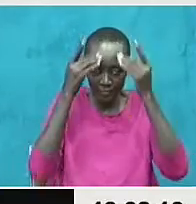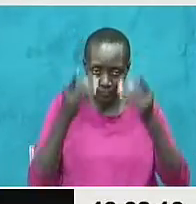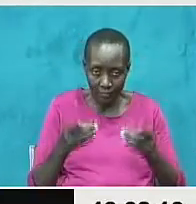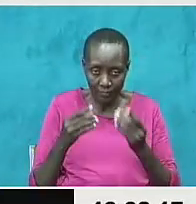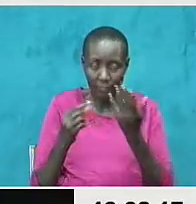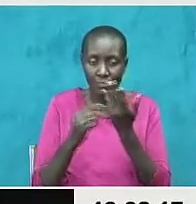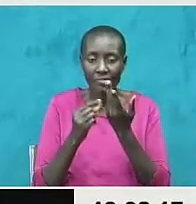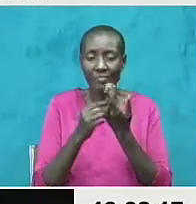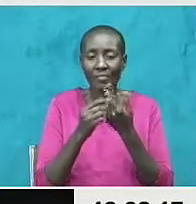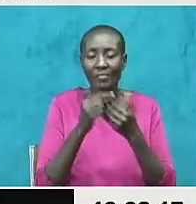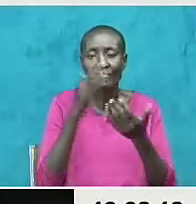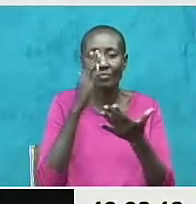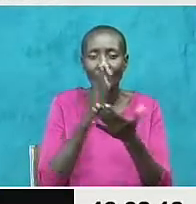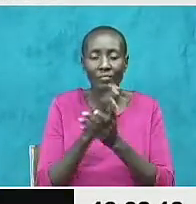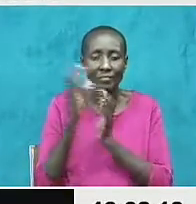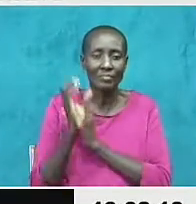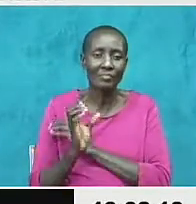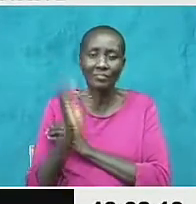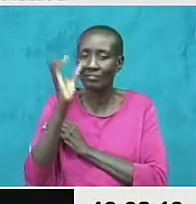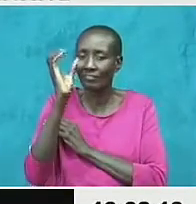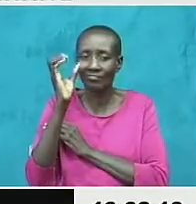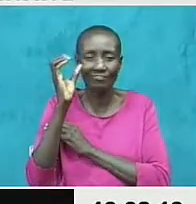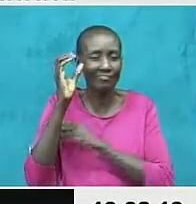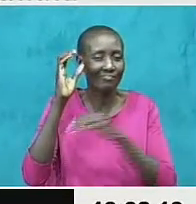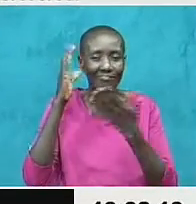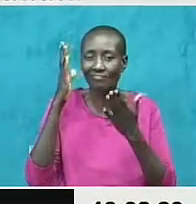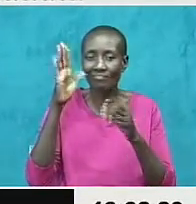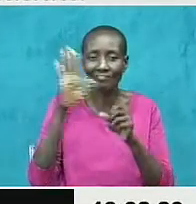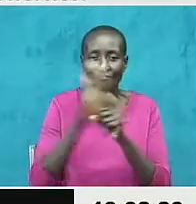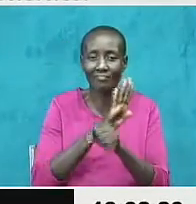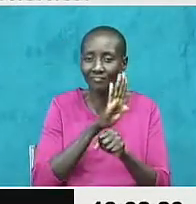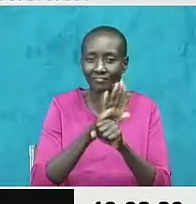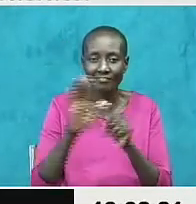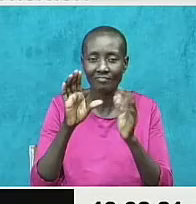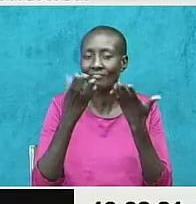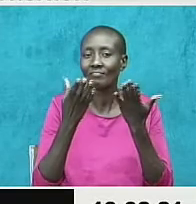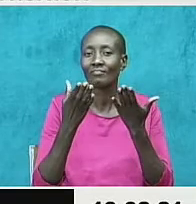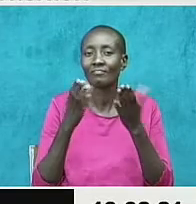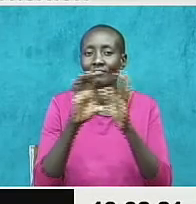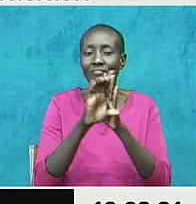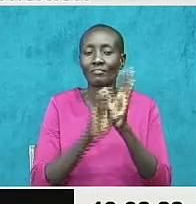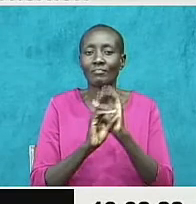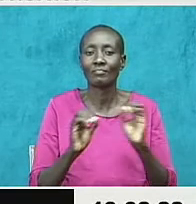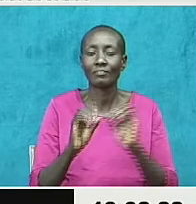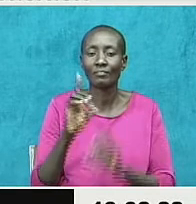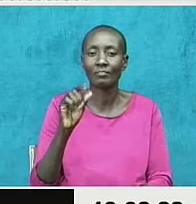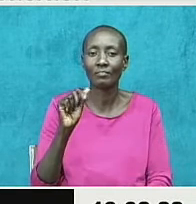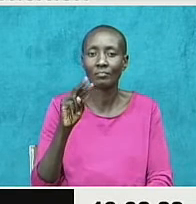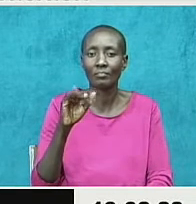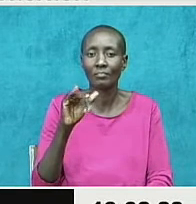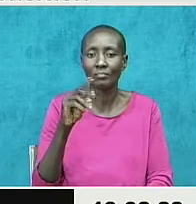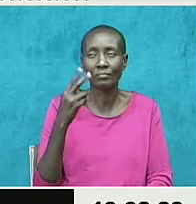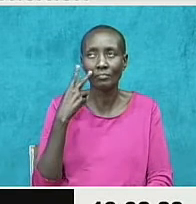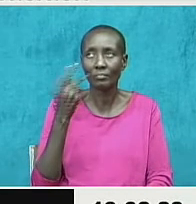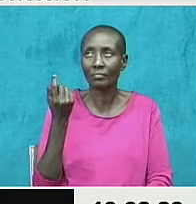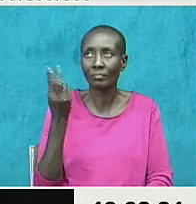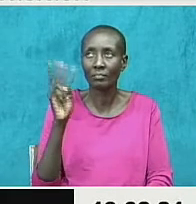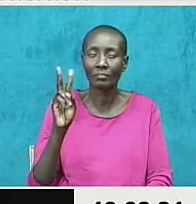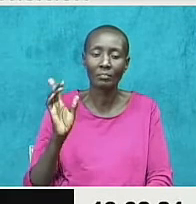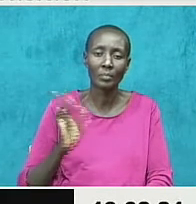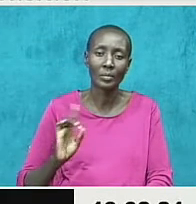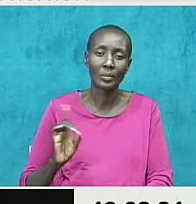songo la kusumamisha mchakata huo halikutimiza kithingitecha kupewa gizohilo. David Kasembele Lookup TV,